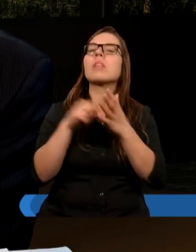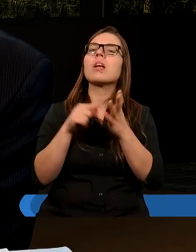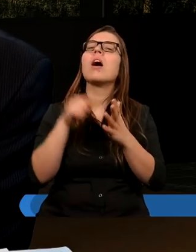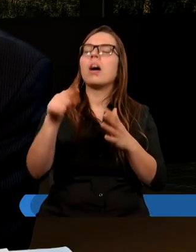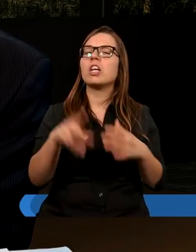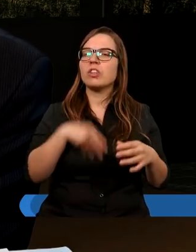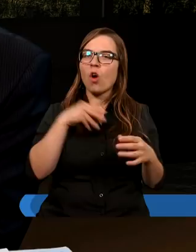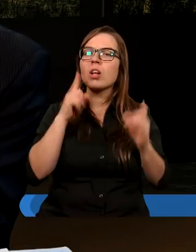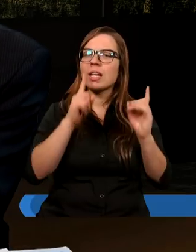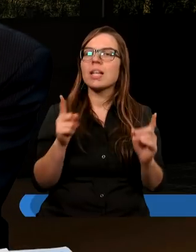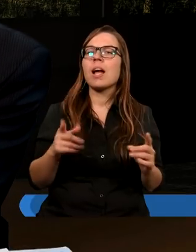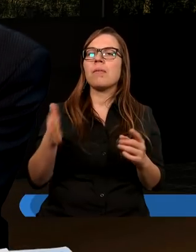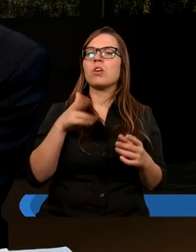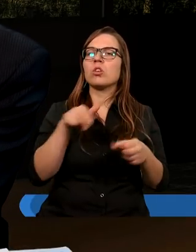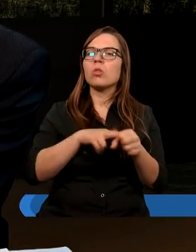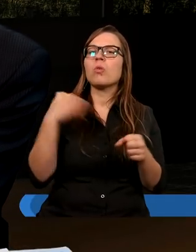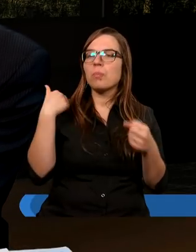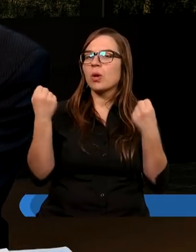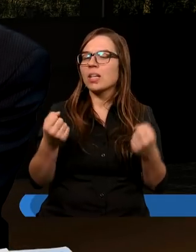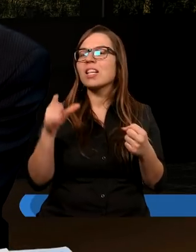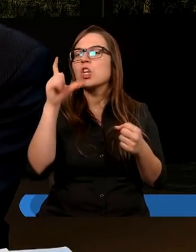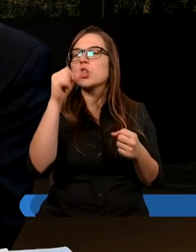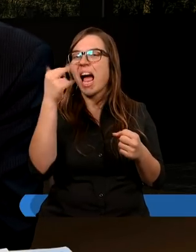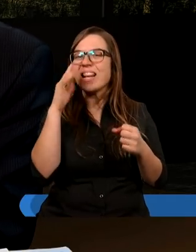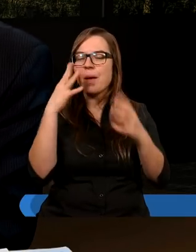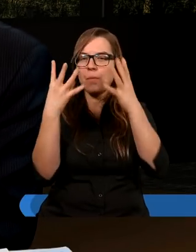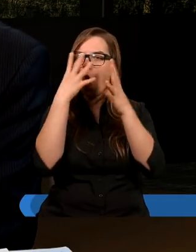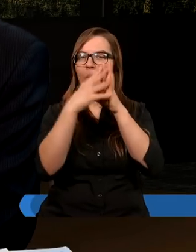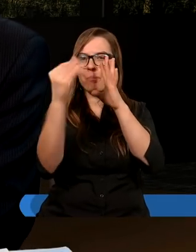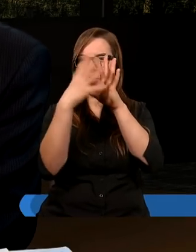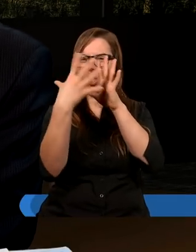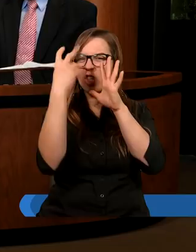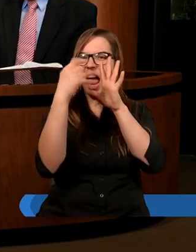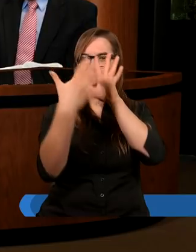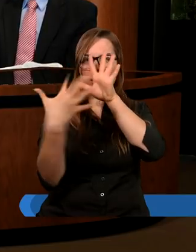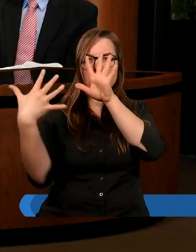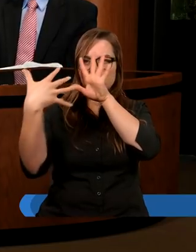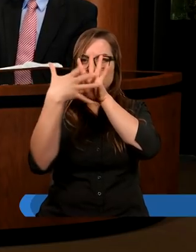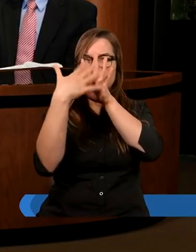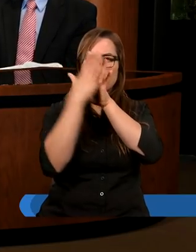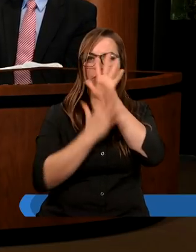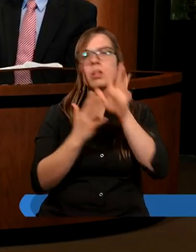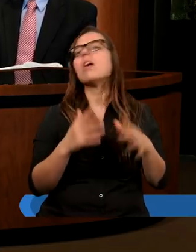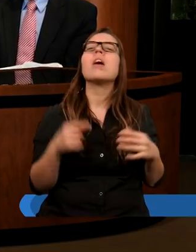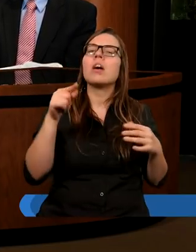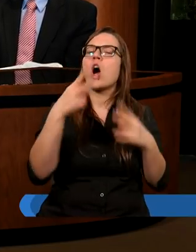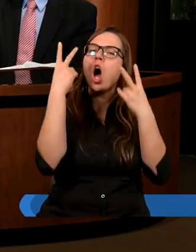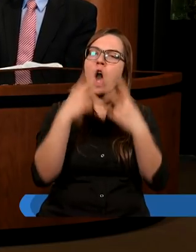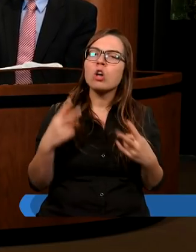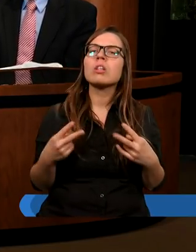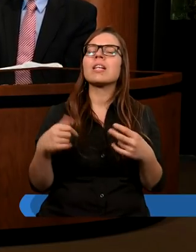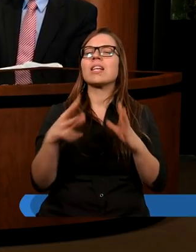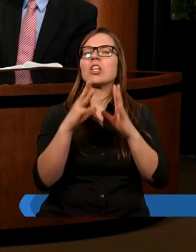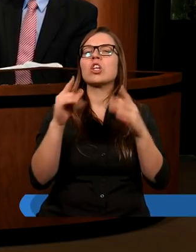świątynia, której ziemska była tylko cieniem. Ale rzeczywiście z tego cienia odczytujemy